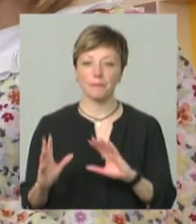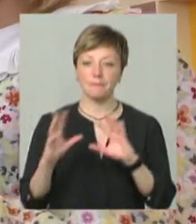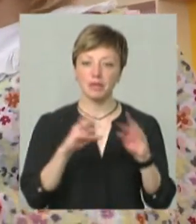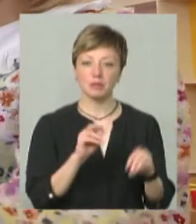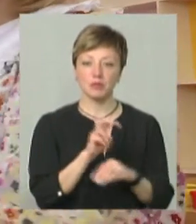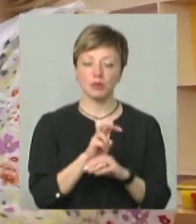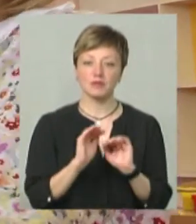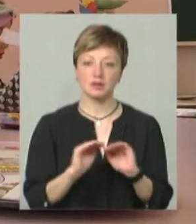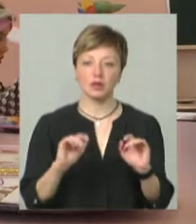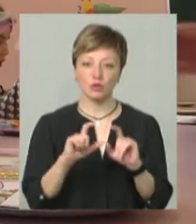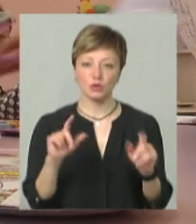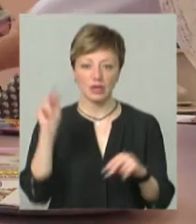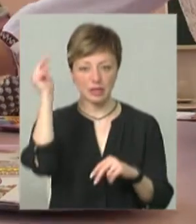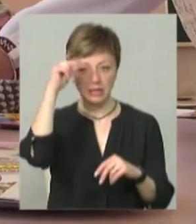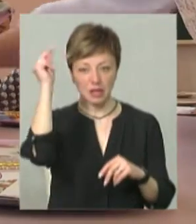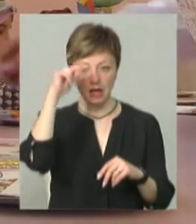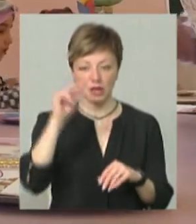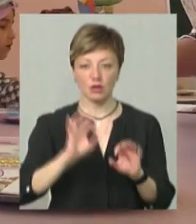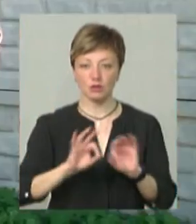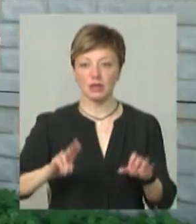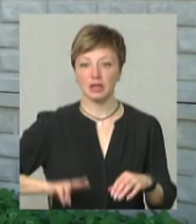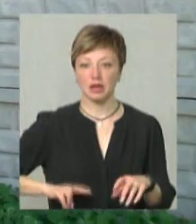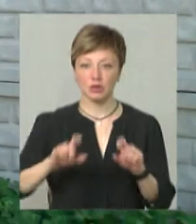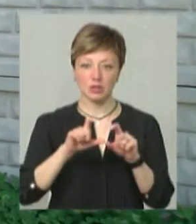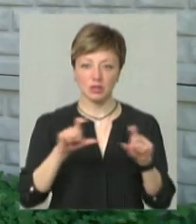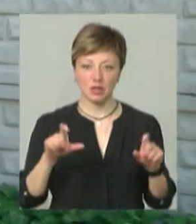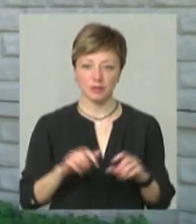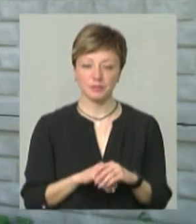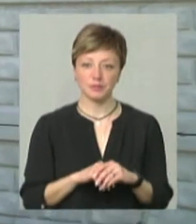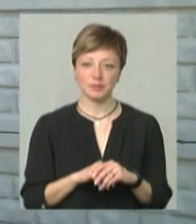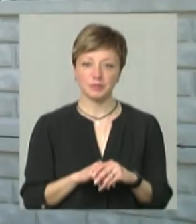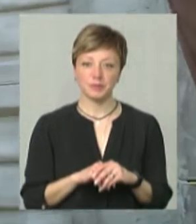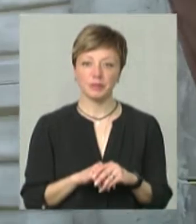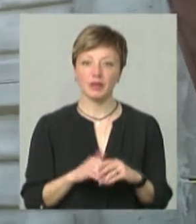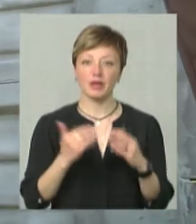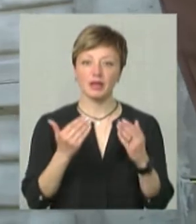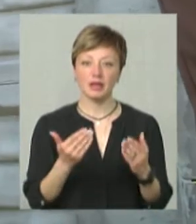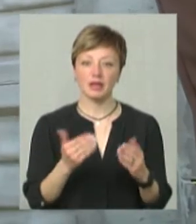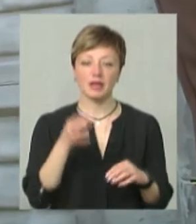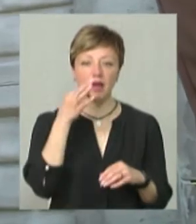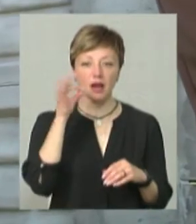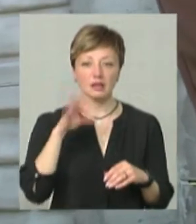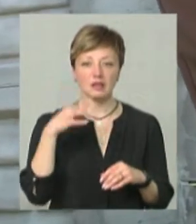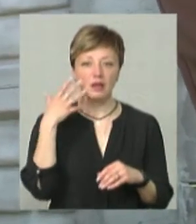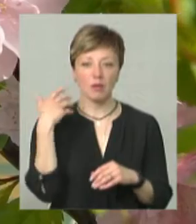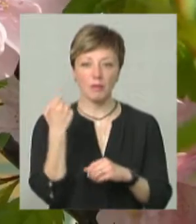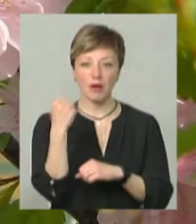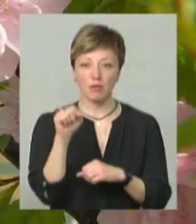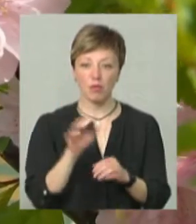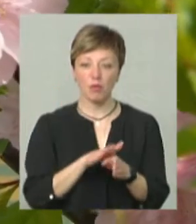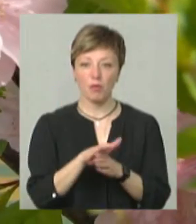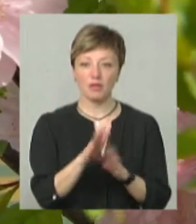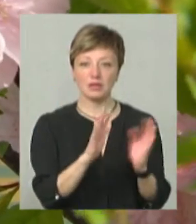садочок «Соколядко» на заняття, розповідає директорка закладу Світлана Бурчак. Їхня символічна райська яблунька перемоги поповнила сад